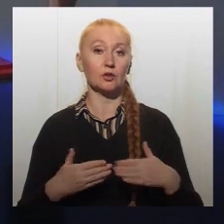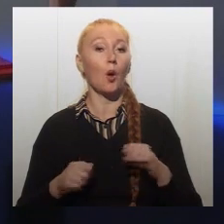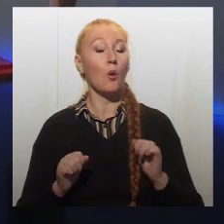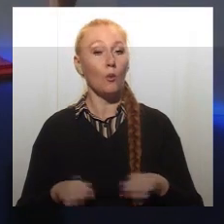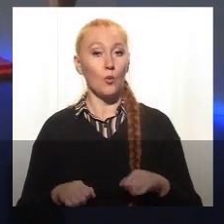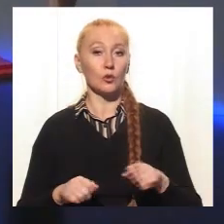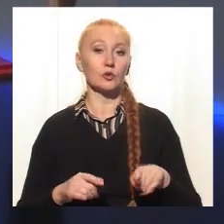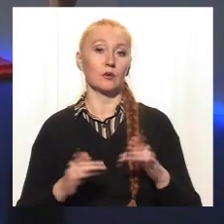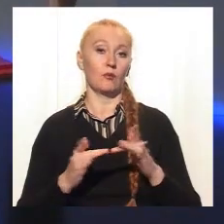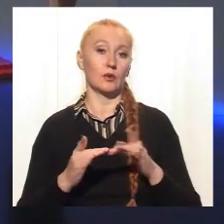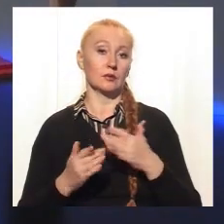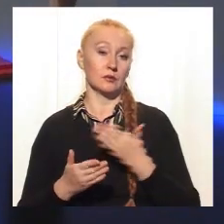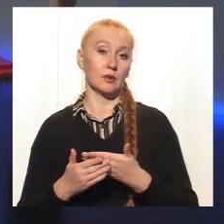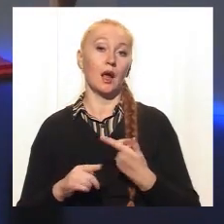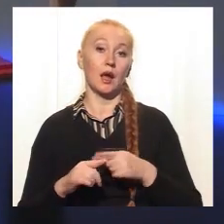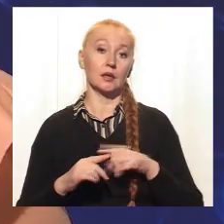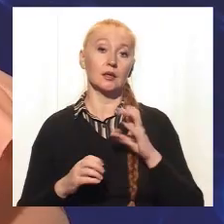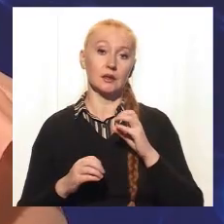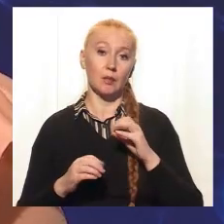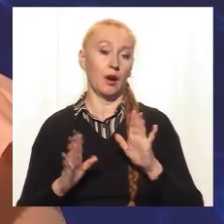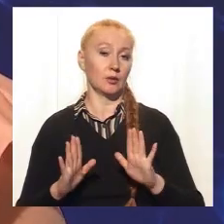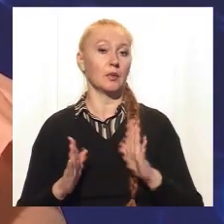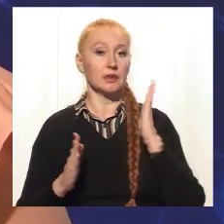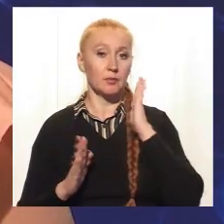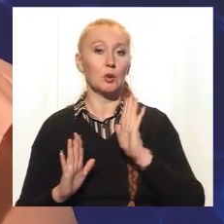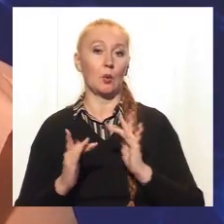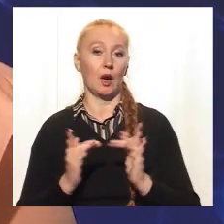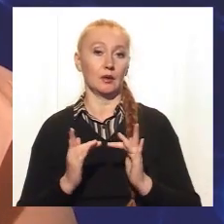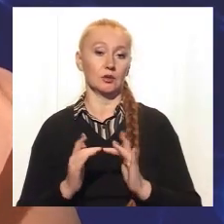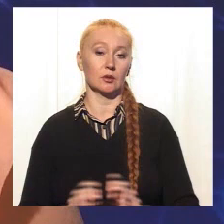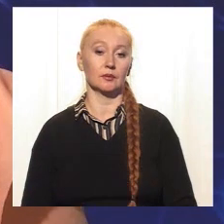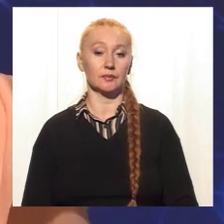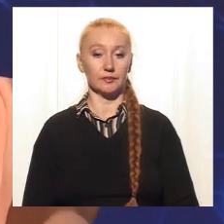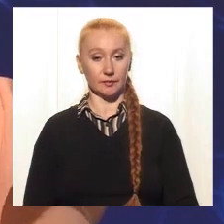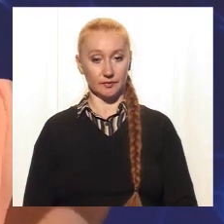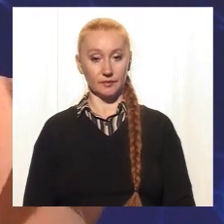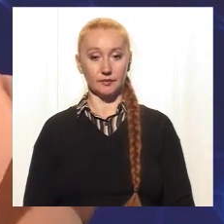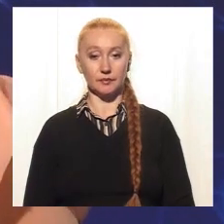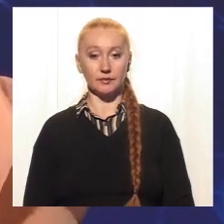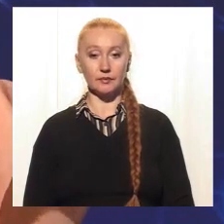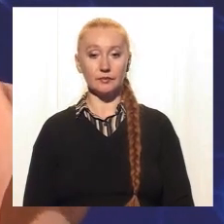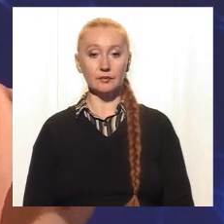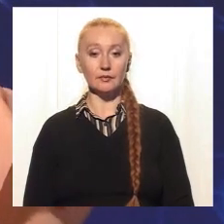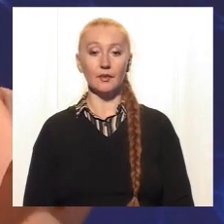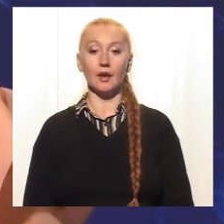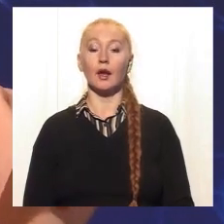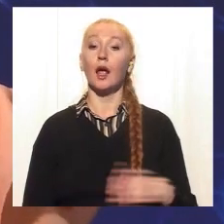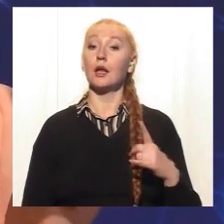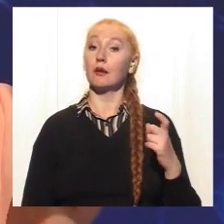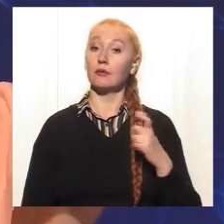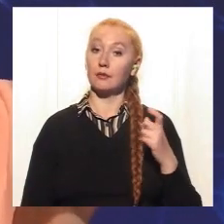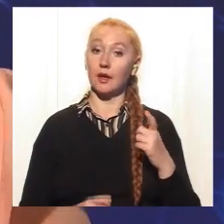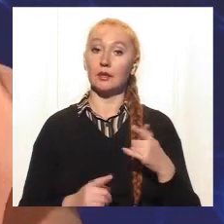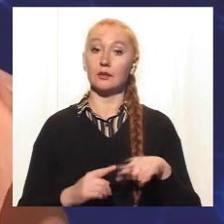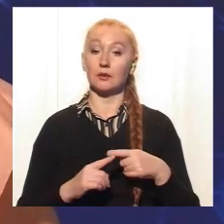ліжку, і, наприклад, ця собака спить на ліжку. Власне, якщо власник чи хтось із членів родини